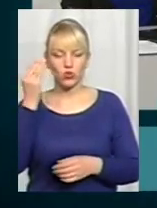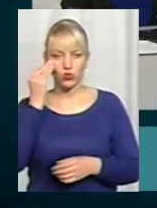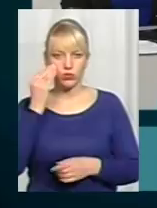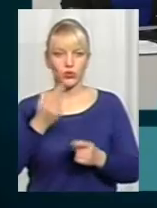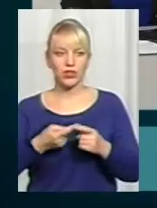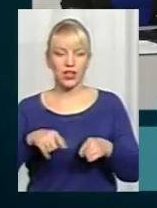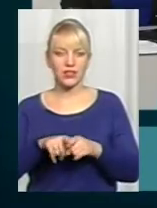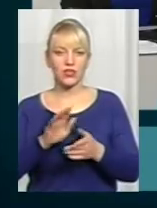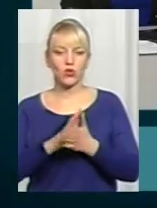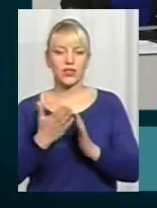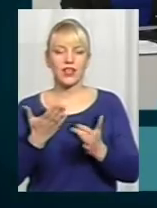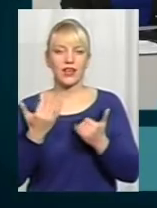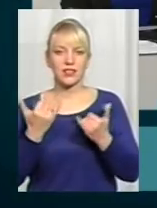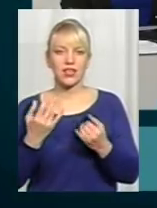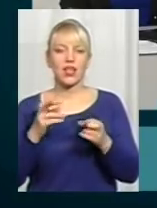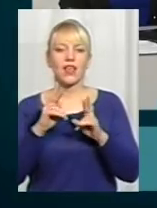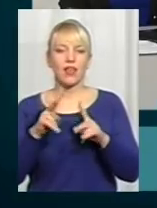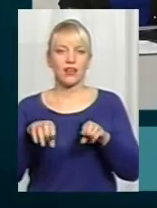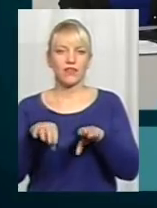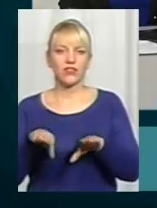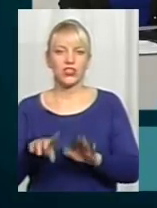ситуація, яка зараз, як має вирішитись?